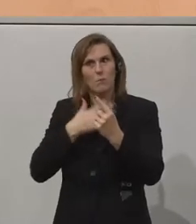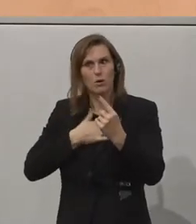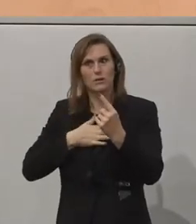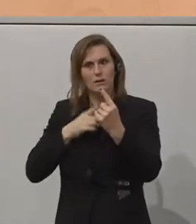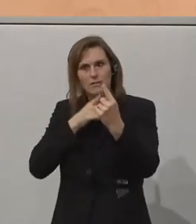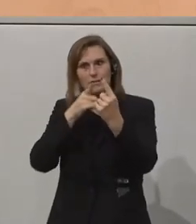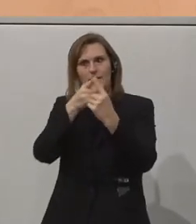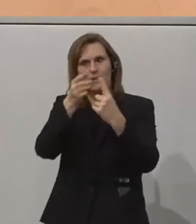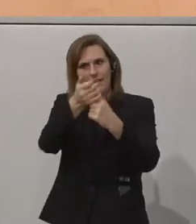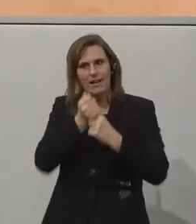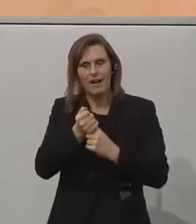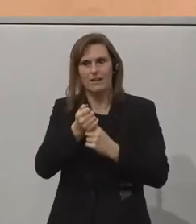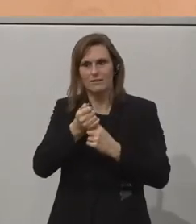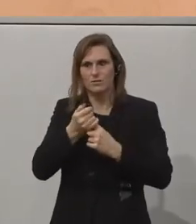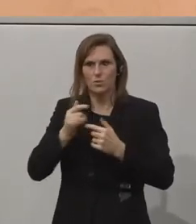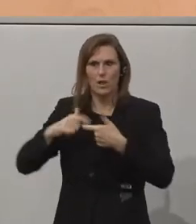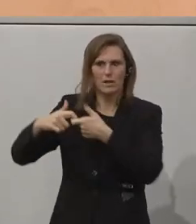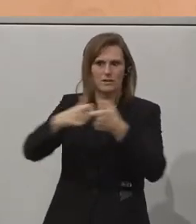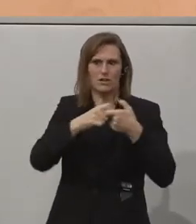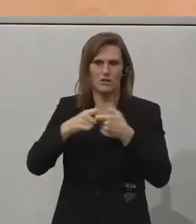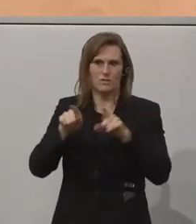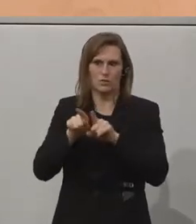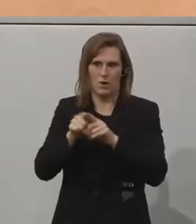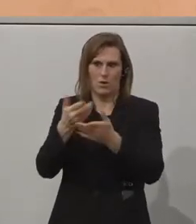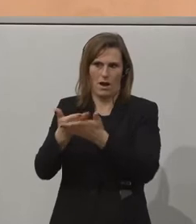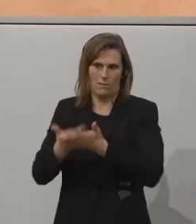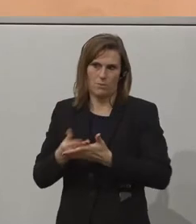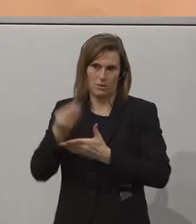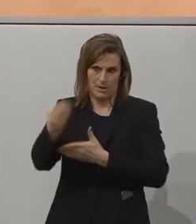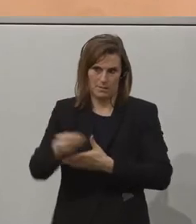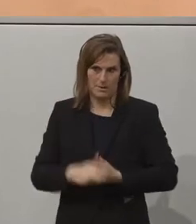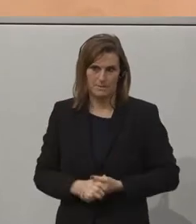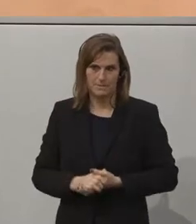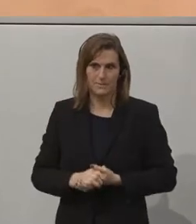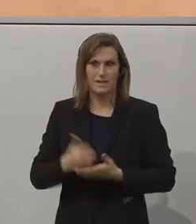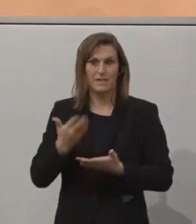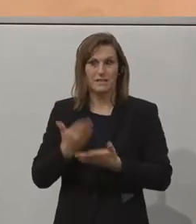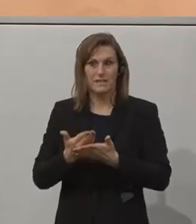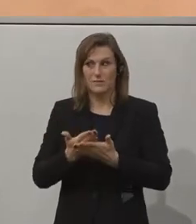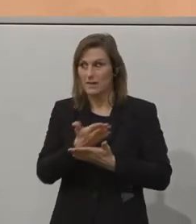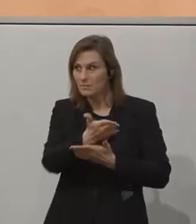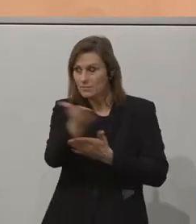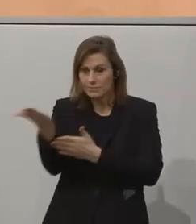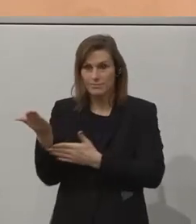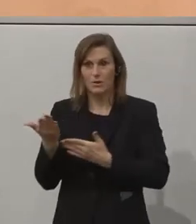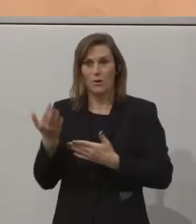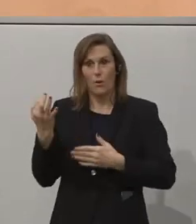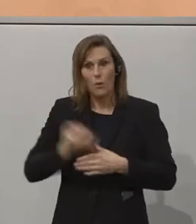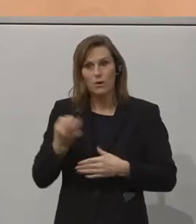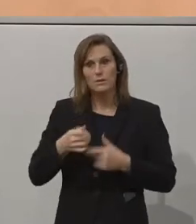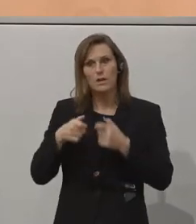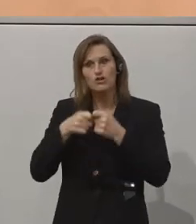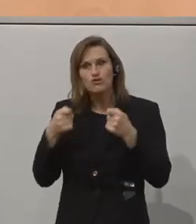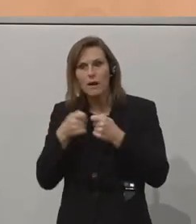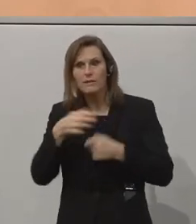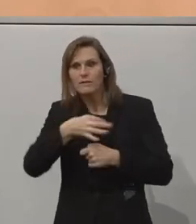und das wir ihnen auch gesamtgesellschaftlich zu bieten haben. In diesem Sinne darf ich Ihnen heute einen spannenden